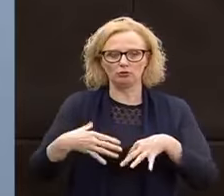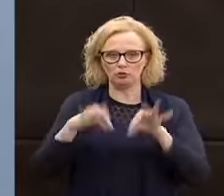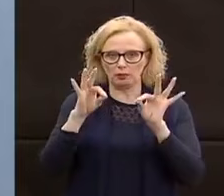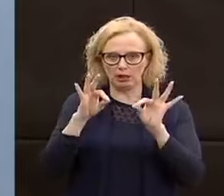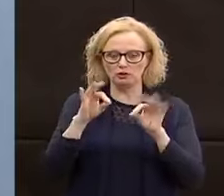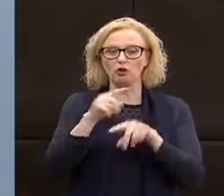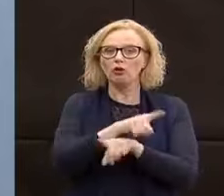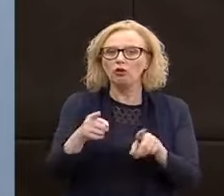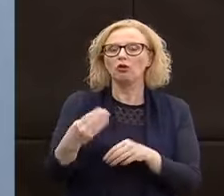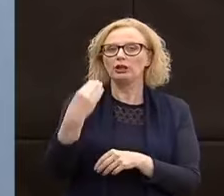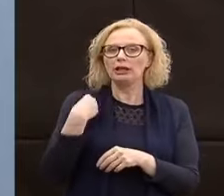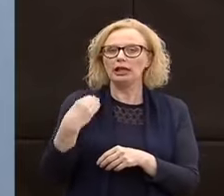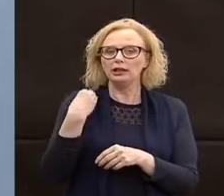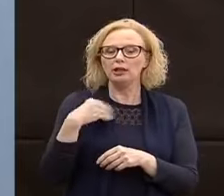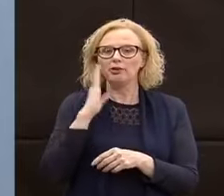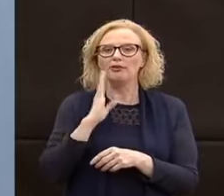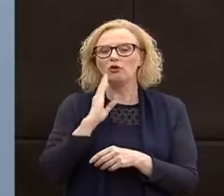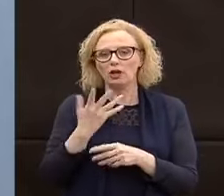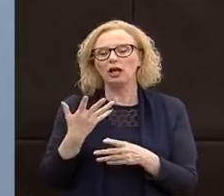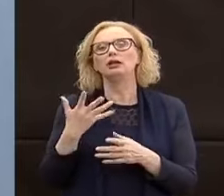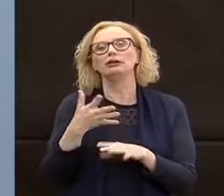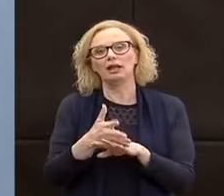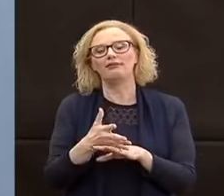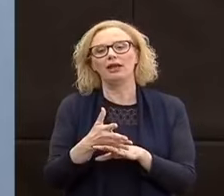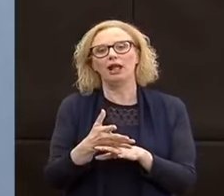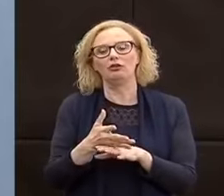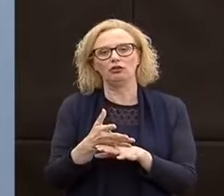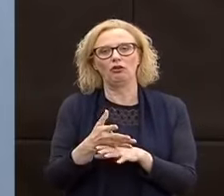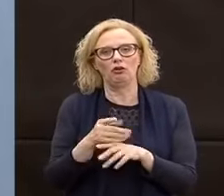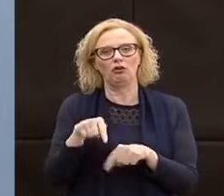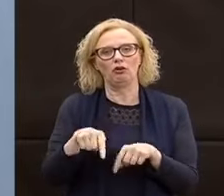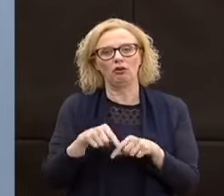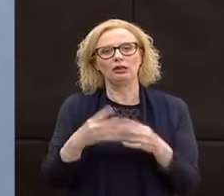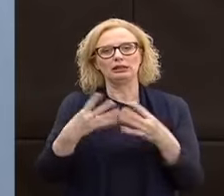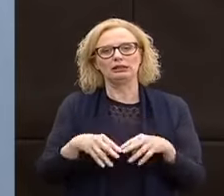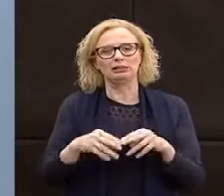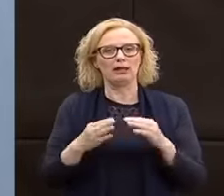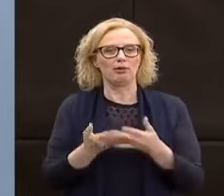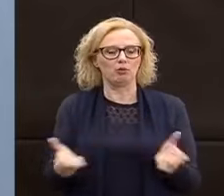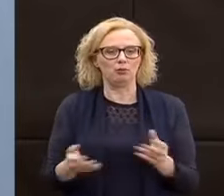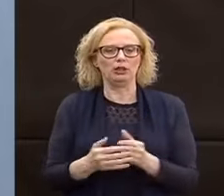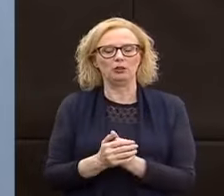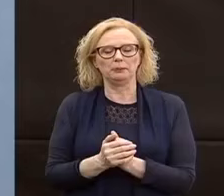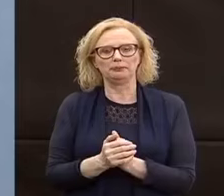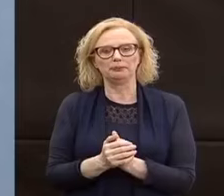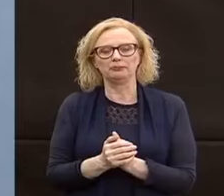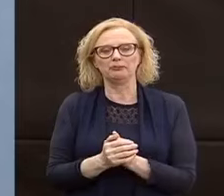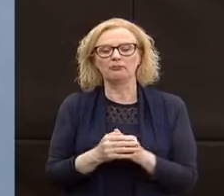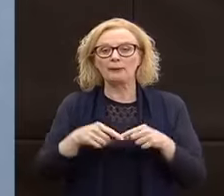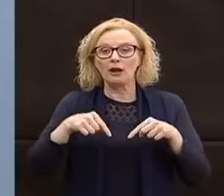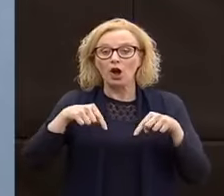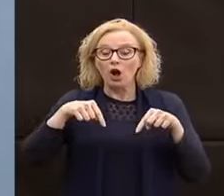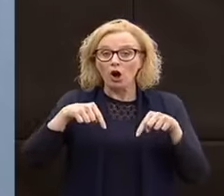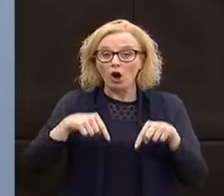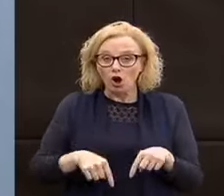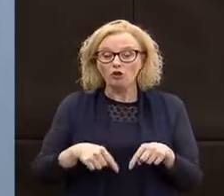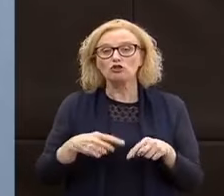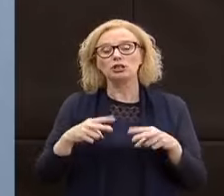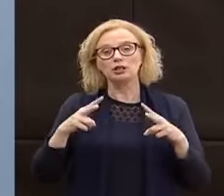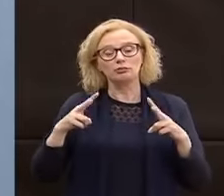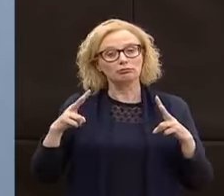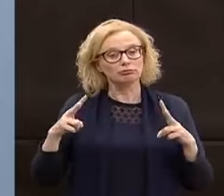da parte del sistema pubblico. Oggi c'è stato anche un